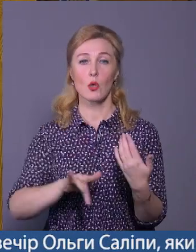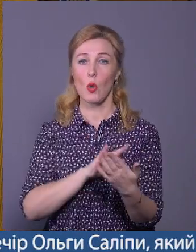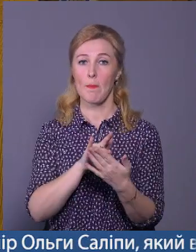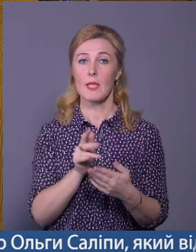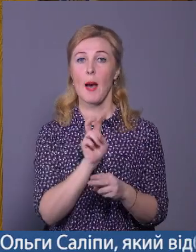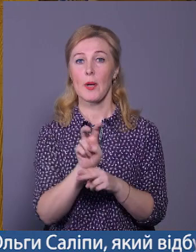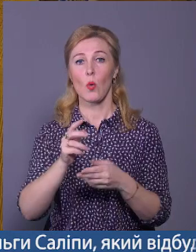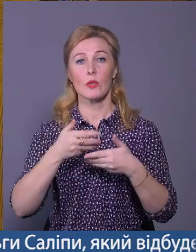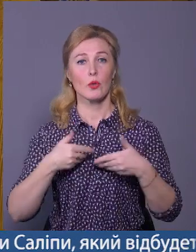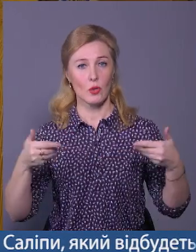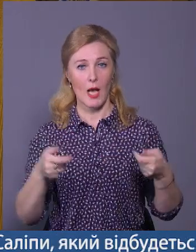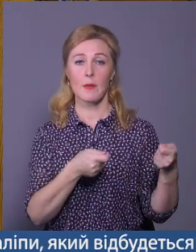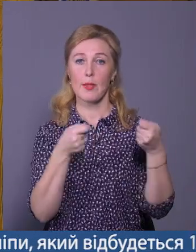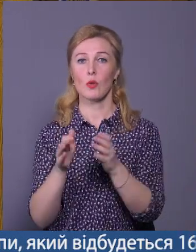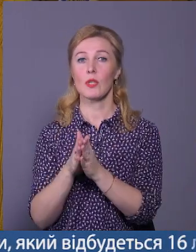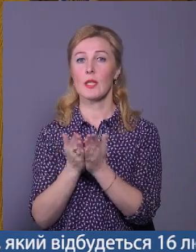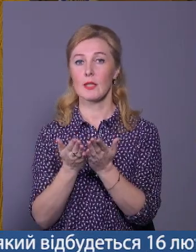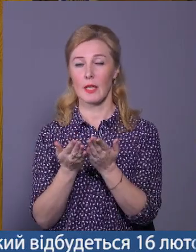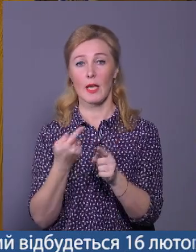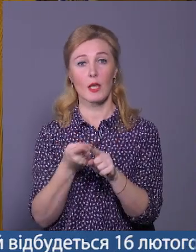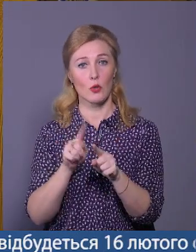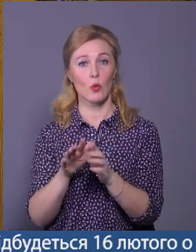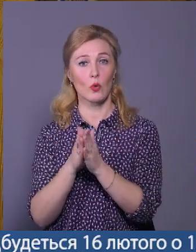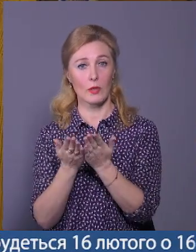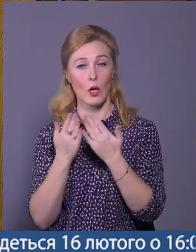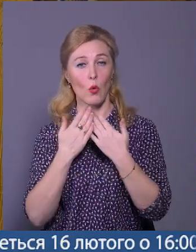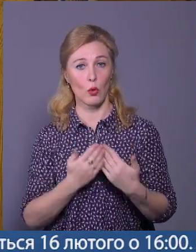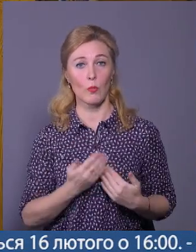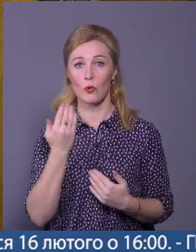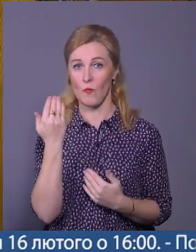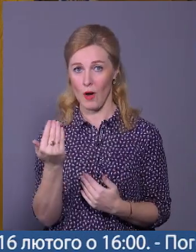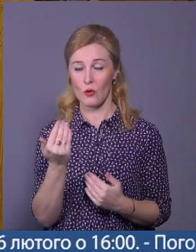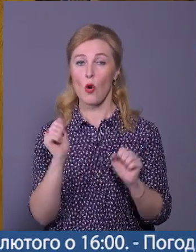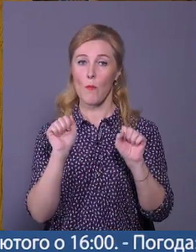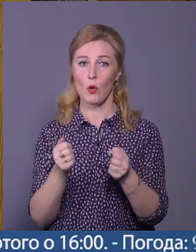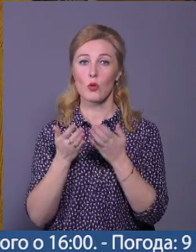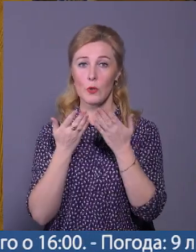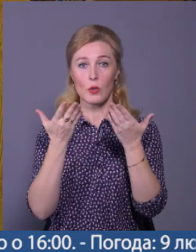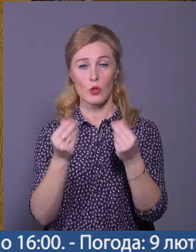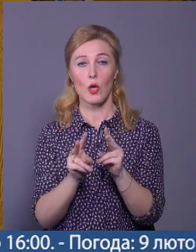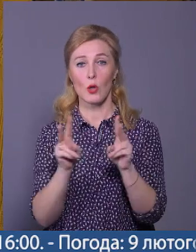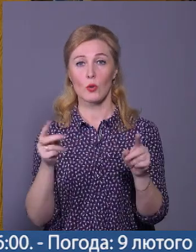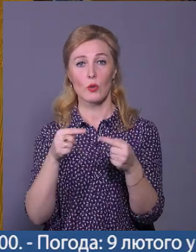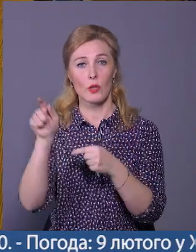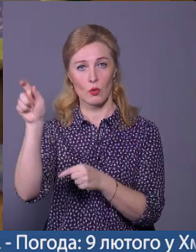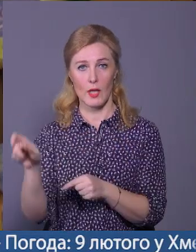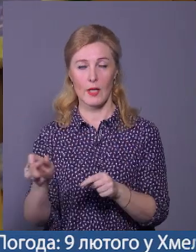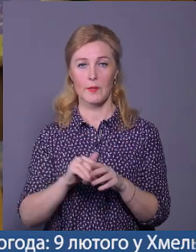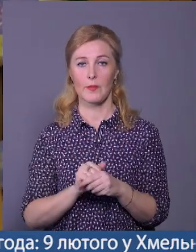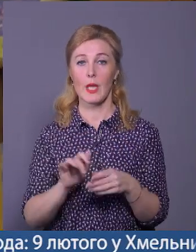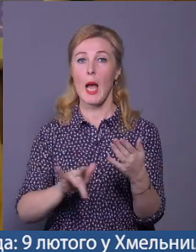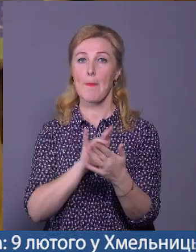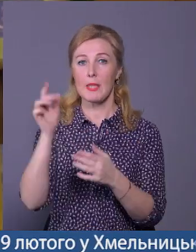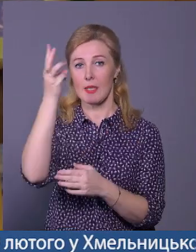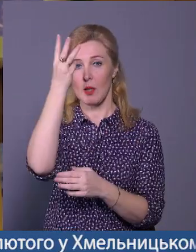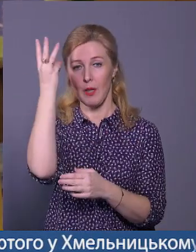приходити до нас, приносити книги. І цю книгу, улюблену свою, може прочитати ще велика кількість людей. В місті